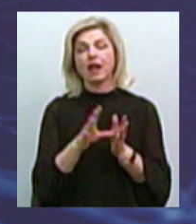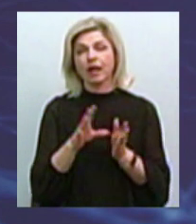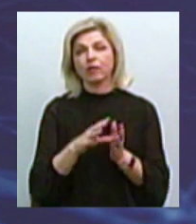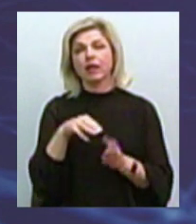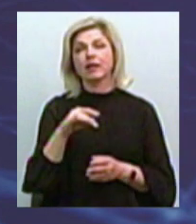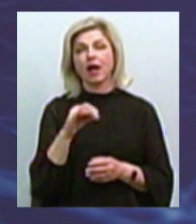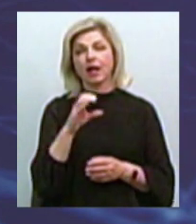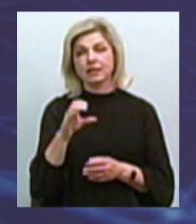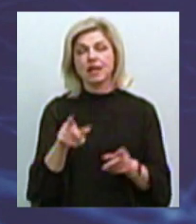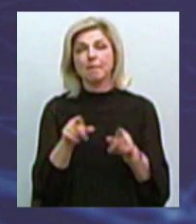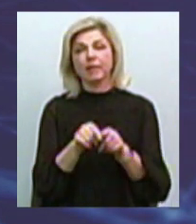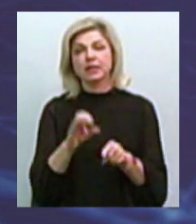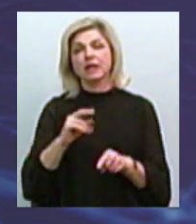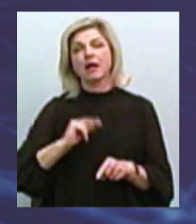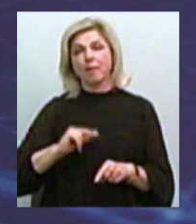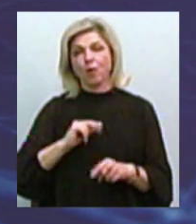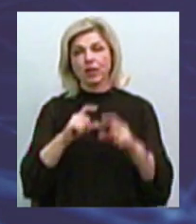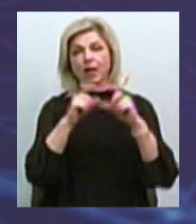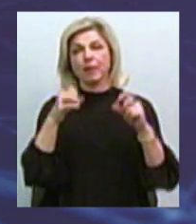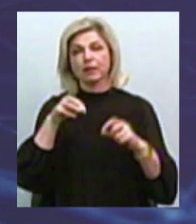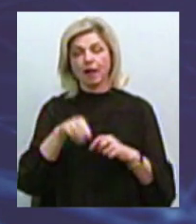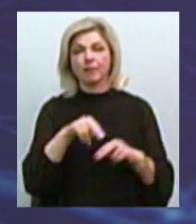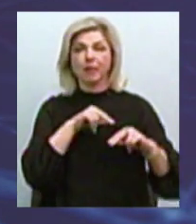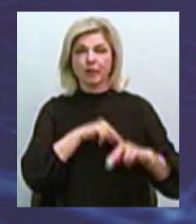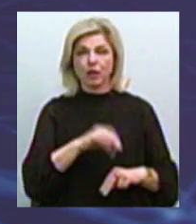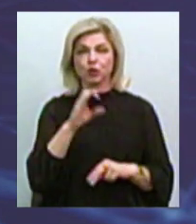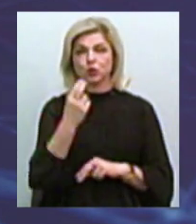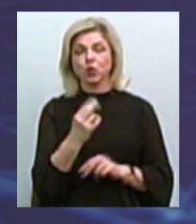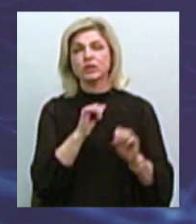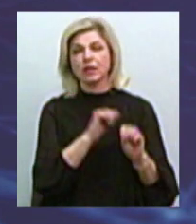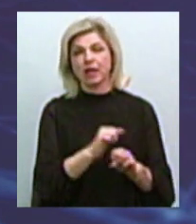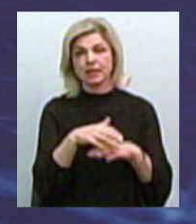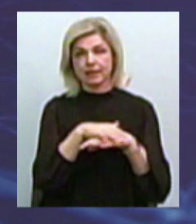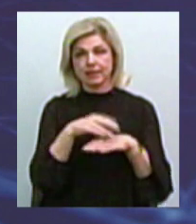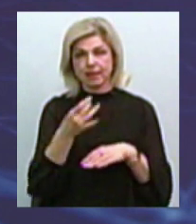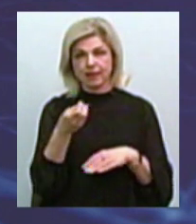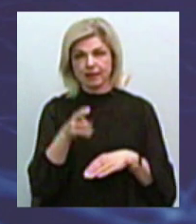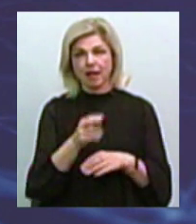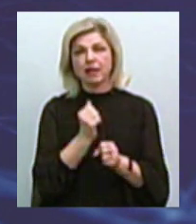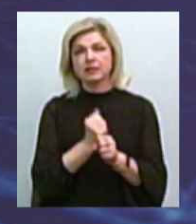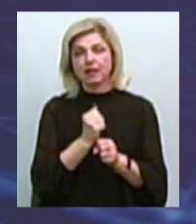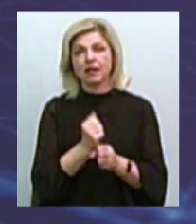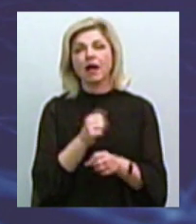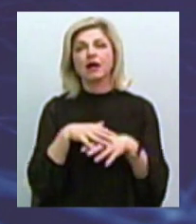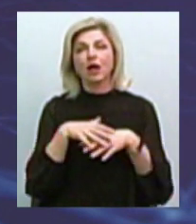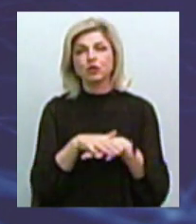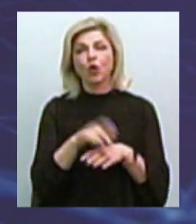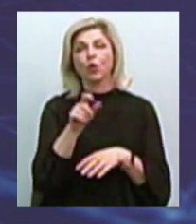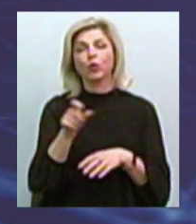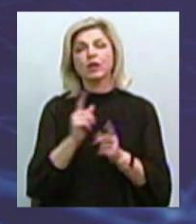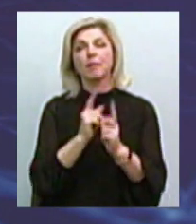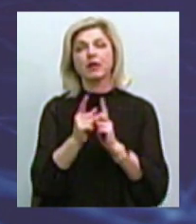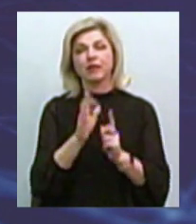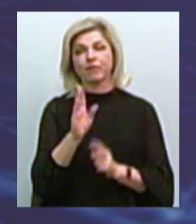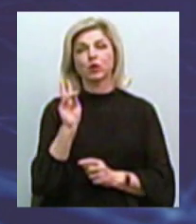спільно зі спеціалістами Департаменту праці і соціального захисту населення здійснювали підрахунок пасажиропотоку